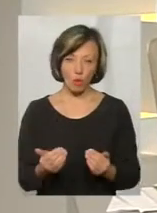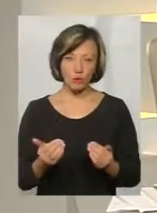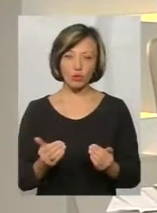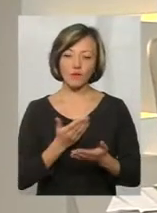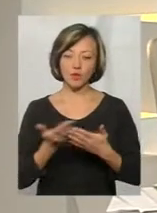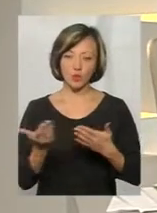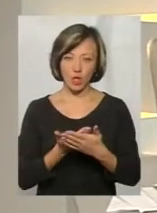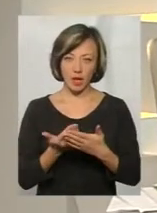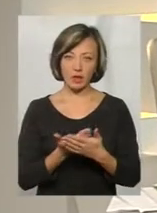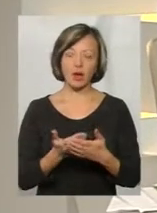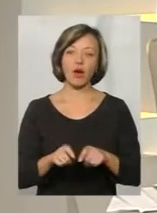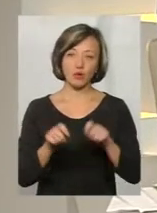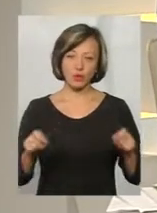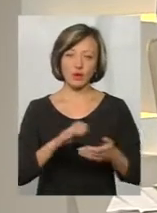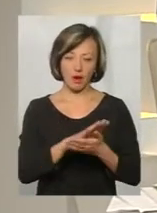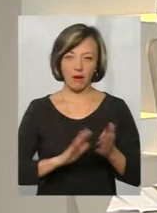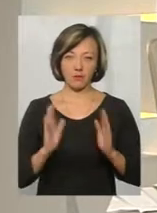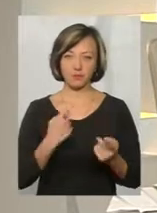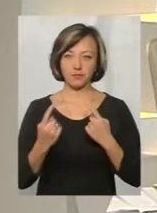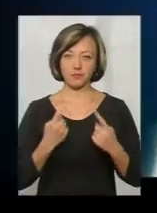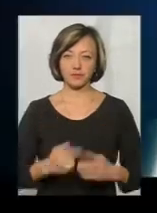в сюжеті розголого далі у студії.